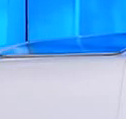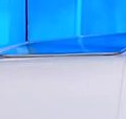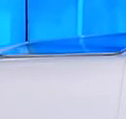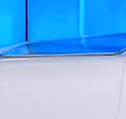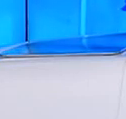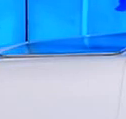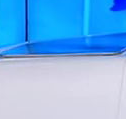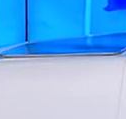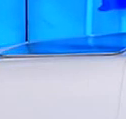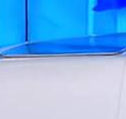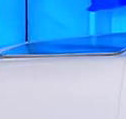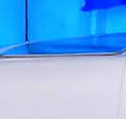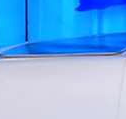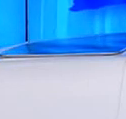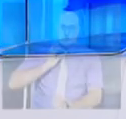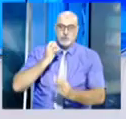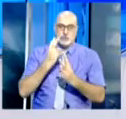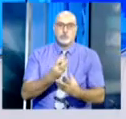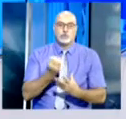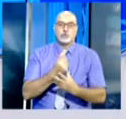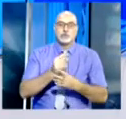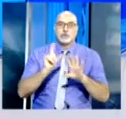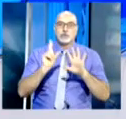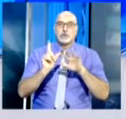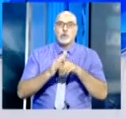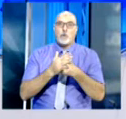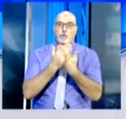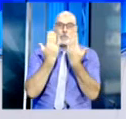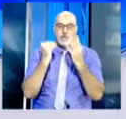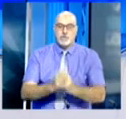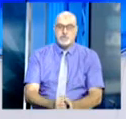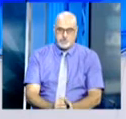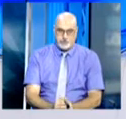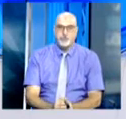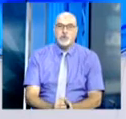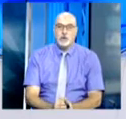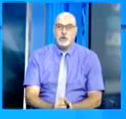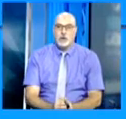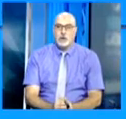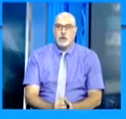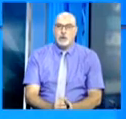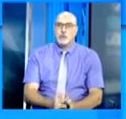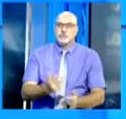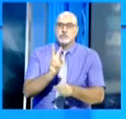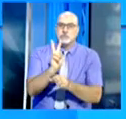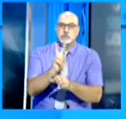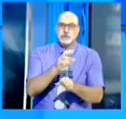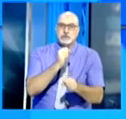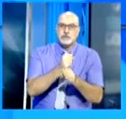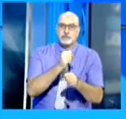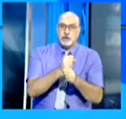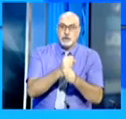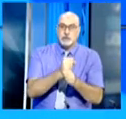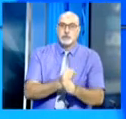صباحكم سعيد أهلا بكم إلى النشرة الصباحية بداية وفي إطار زيارة العمل